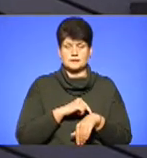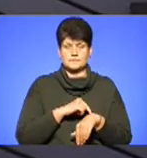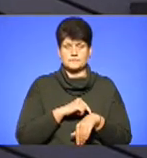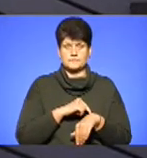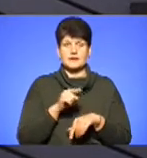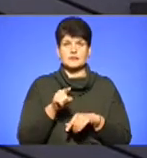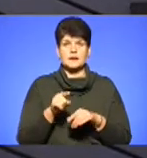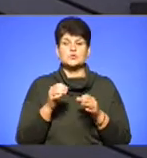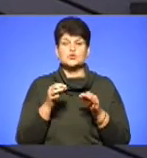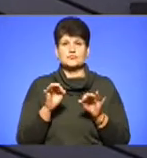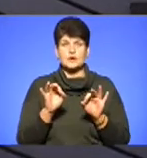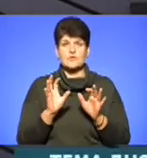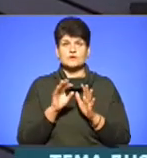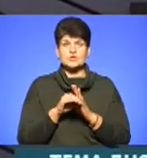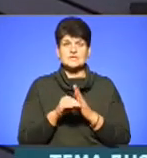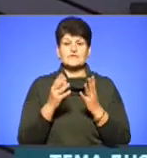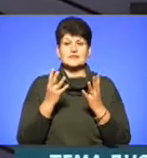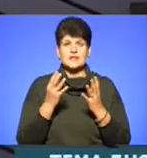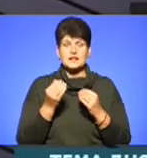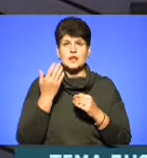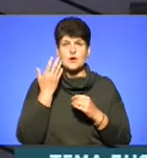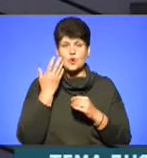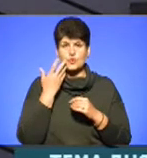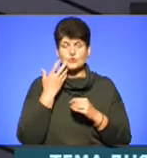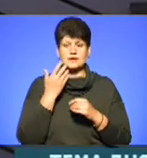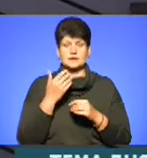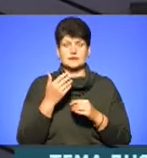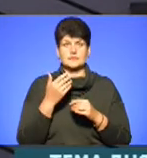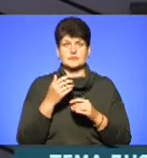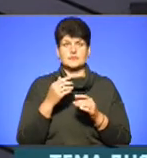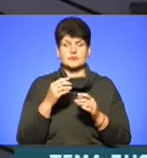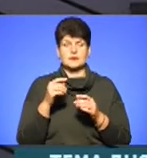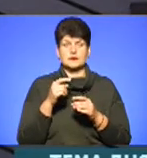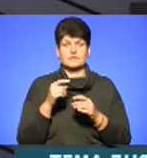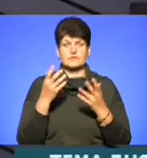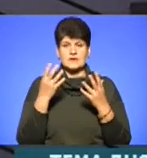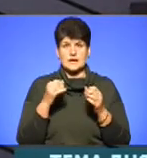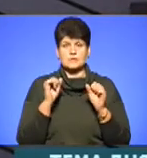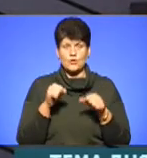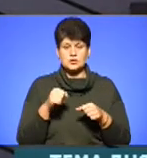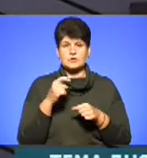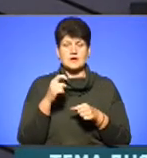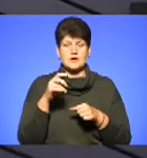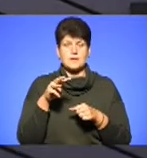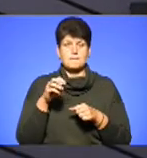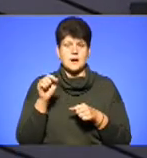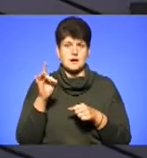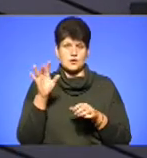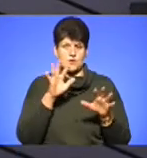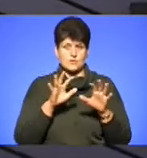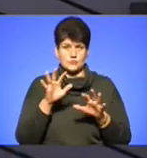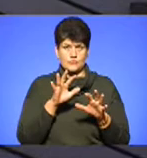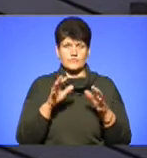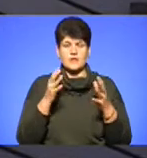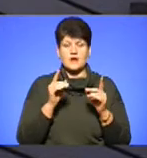дозволяється вносити в день, але коли температура повітря похмура. А так, то дозволяється вносити рану і в